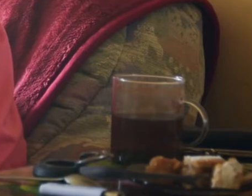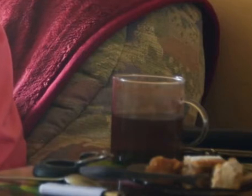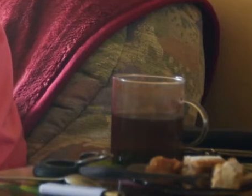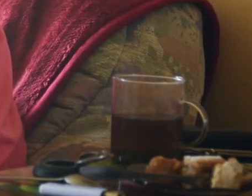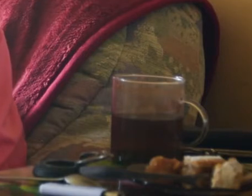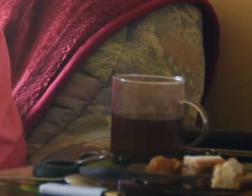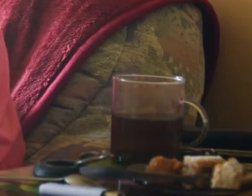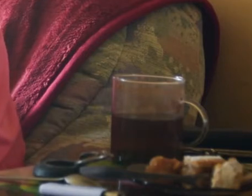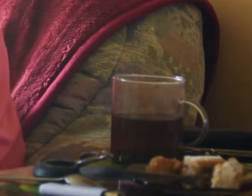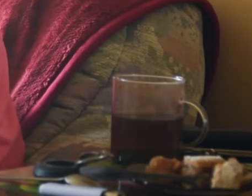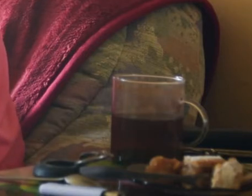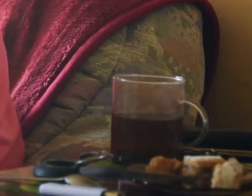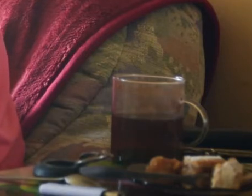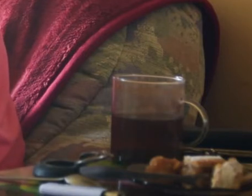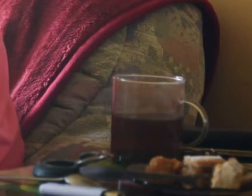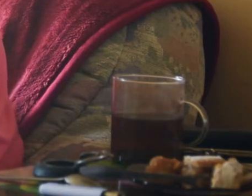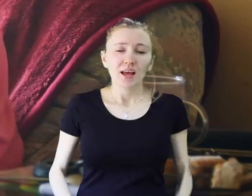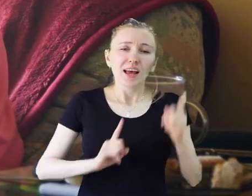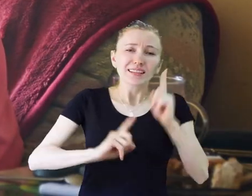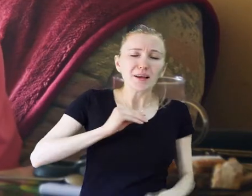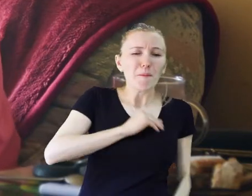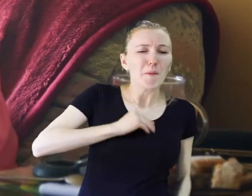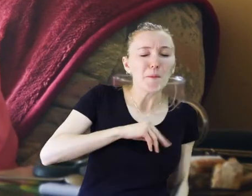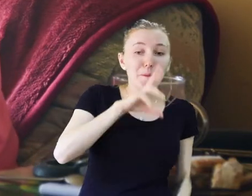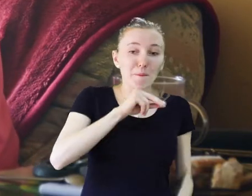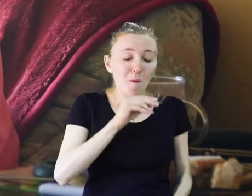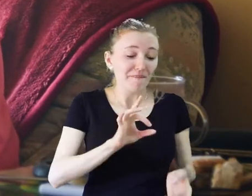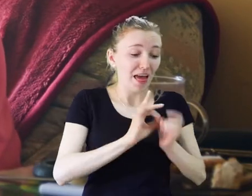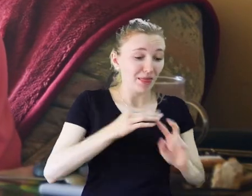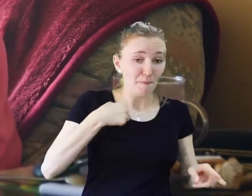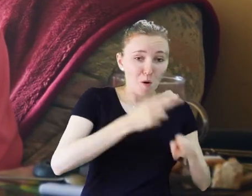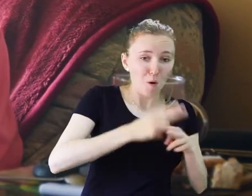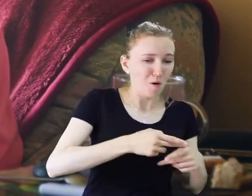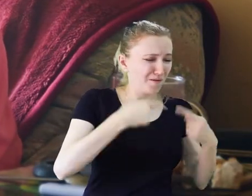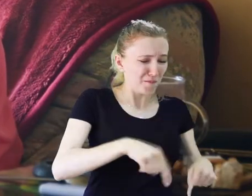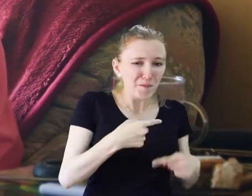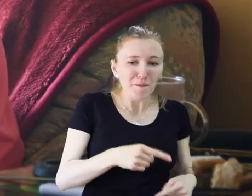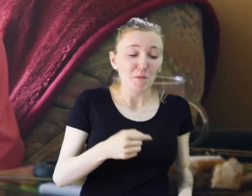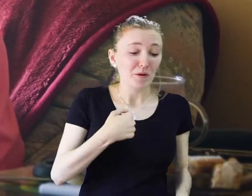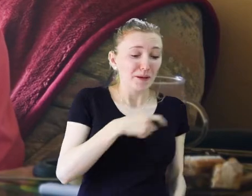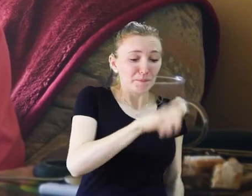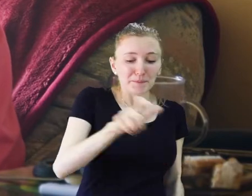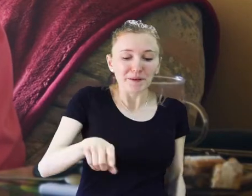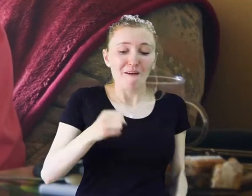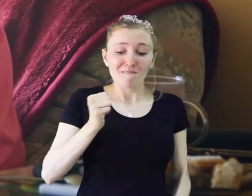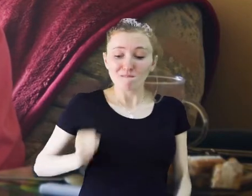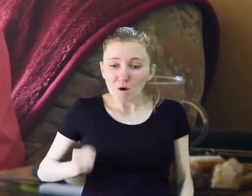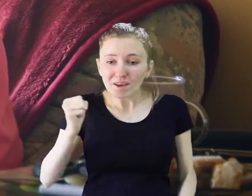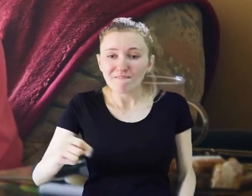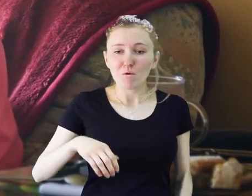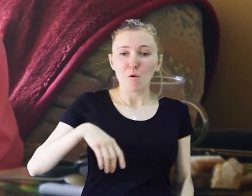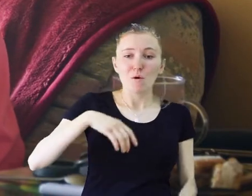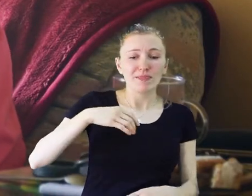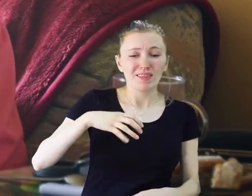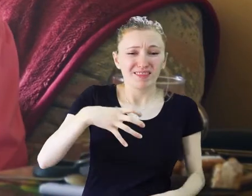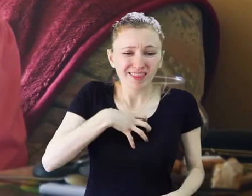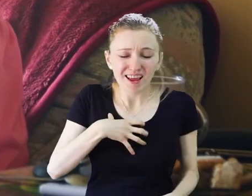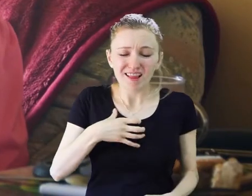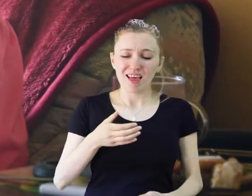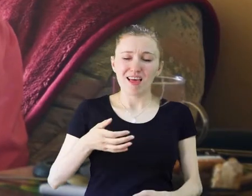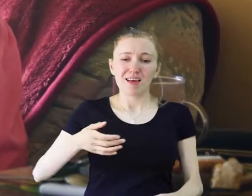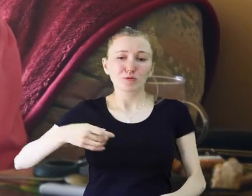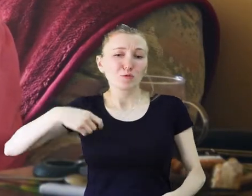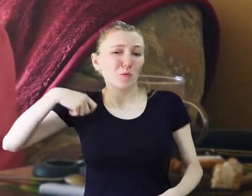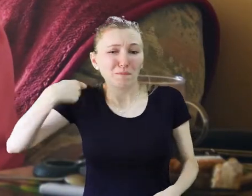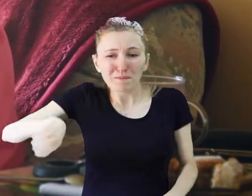coś na silnym. I czasem tak mówię, ha, jakbym nie zachorowała, to bym tyle wojewodów, nie poznała tyle